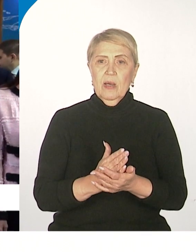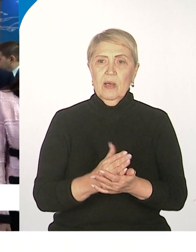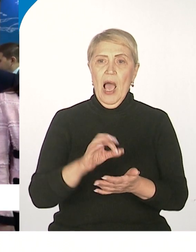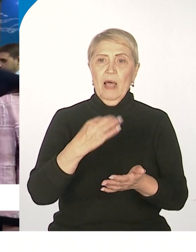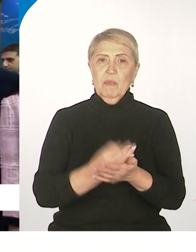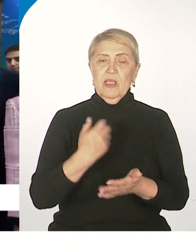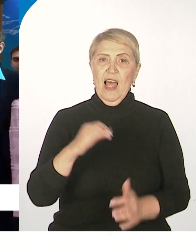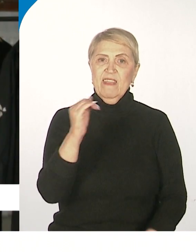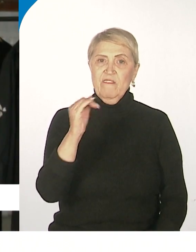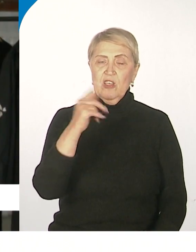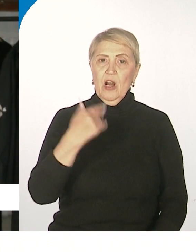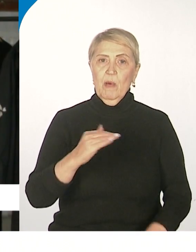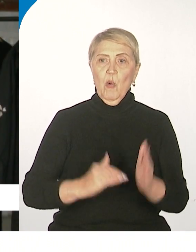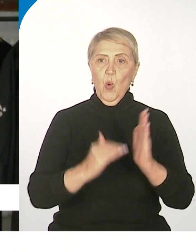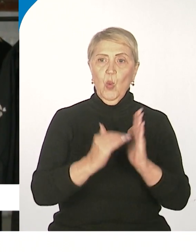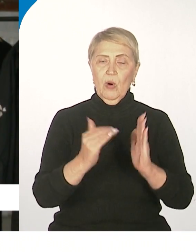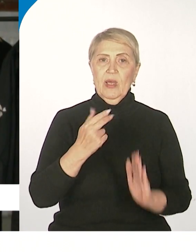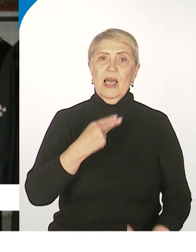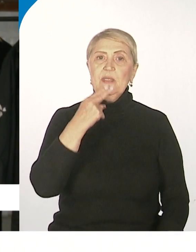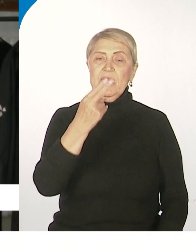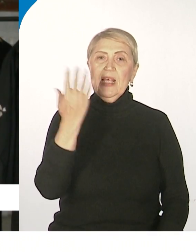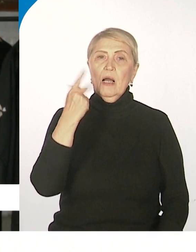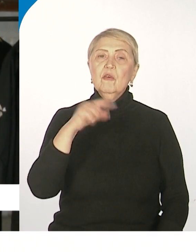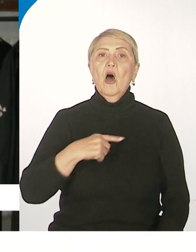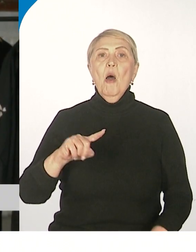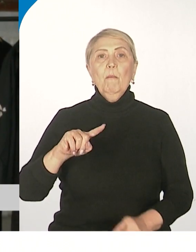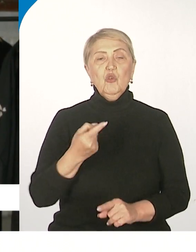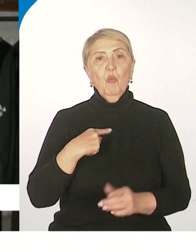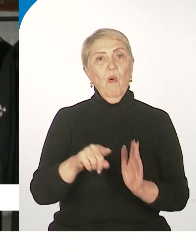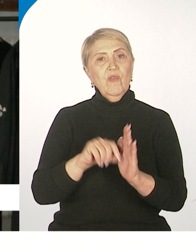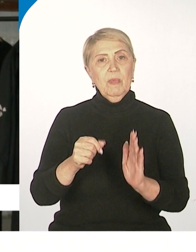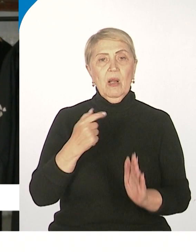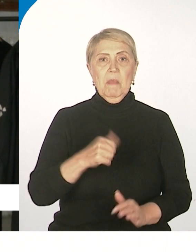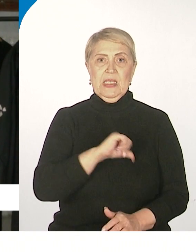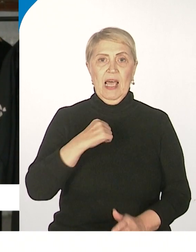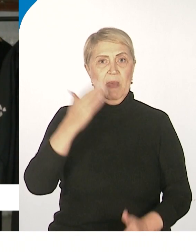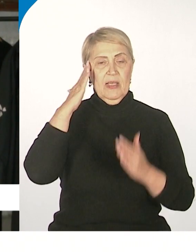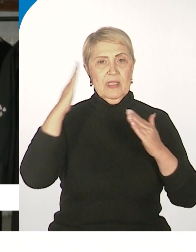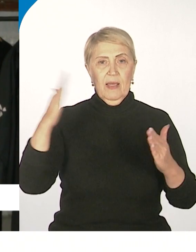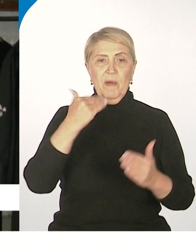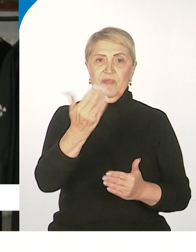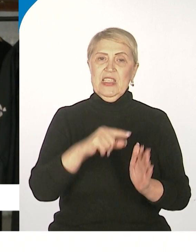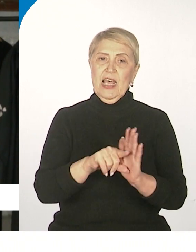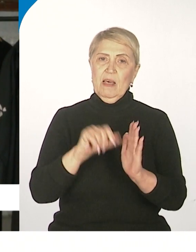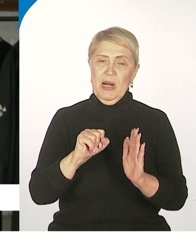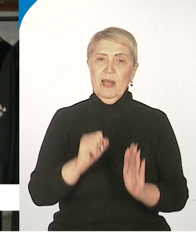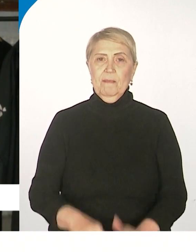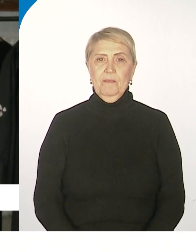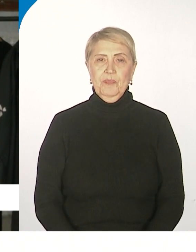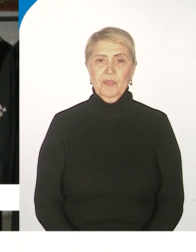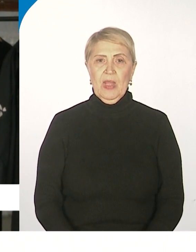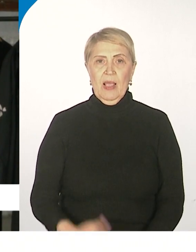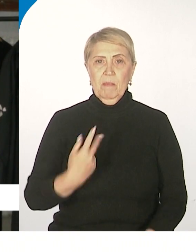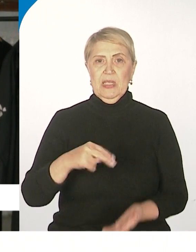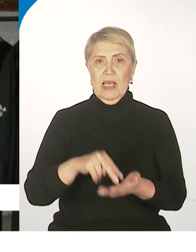федеральном уровне. Я когда спросила, почему, и мне говорят, мы сами не знаем, представляете, вас отобрали. То есть мы стояли и